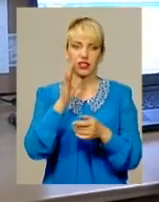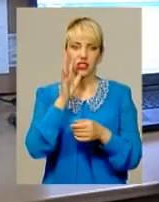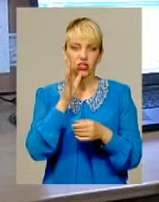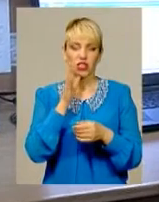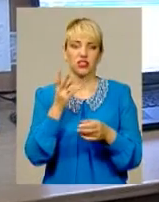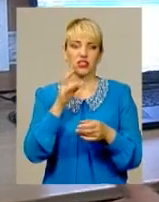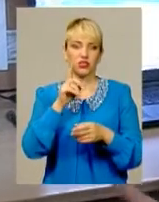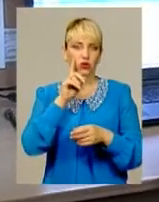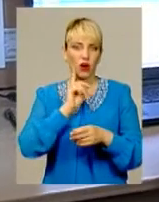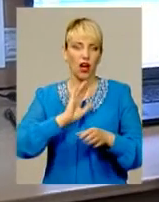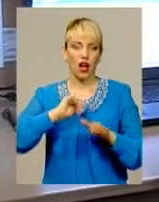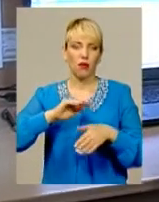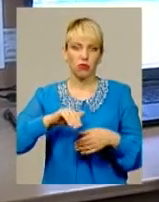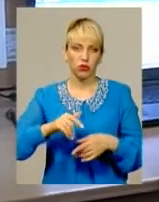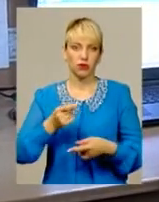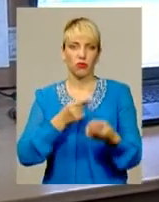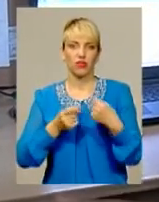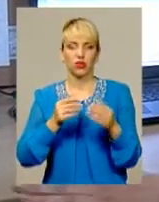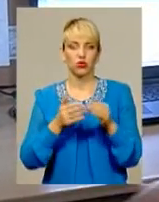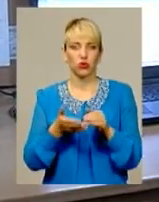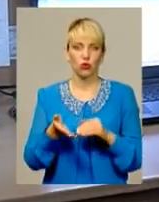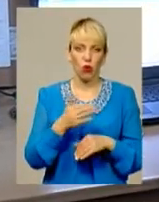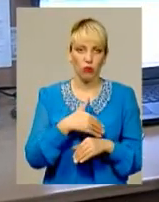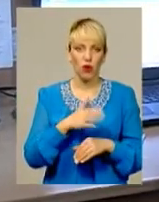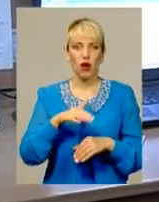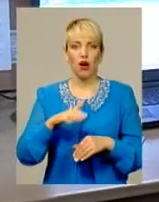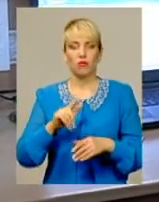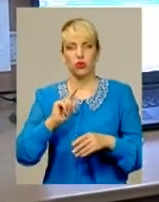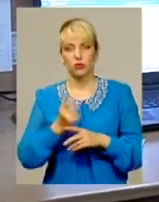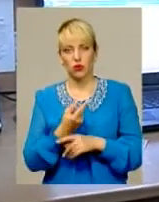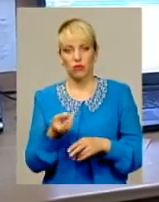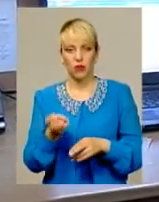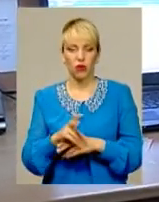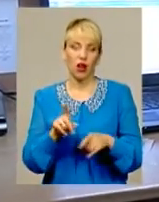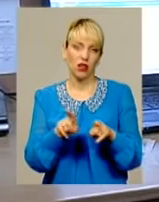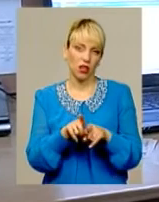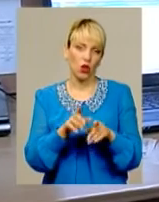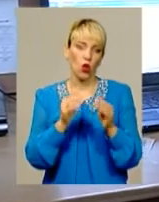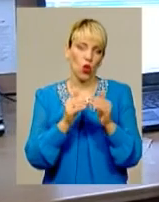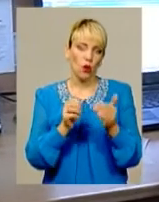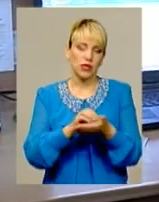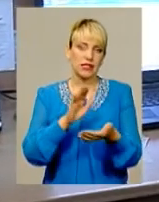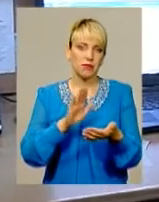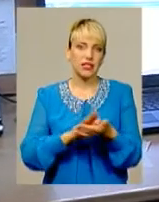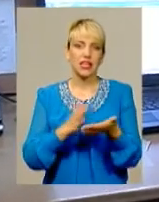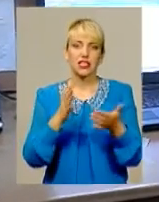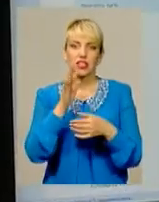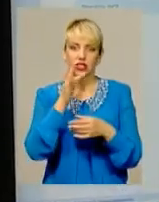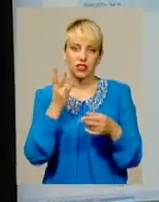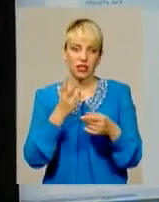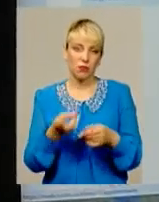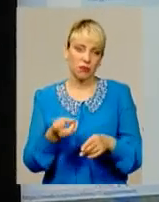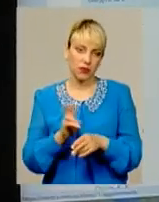виходить, а потім повертатися додому, потім приходити. А так вдома записався, знаєш чітко, на який час потрібно прийти.